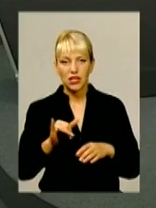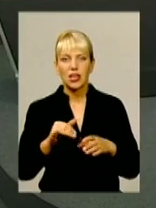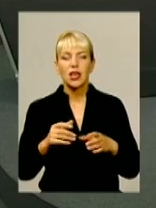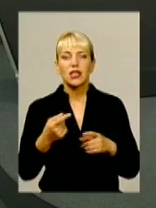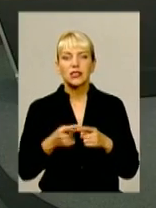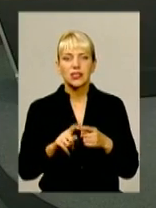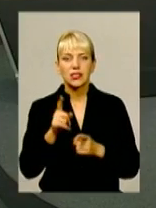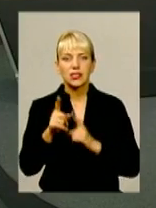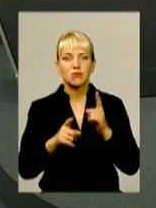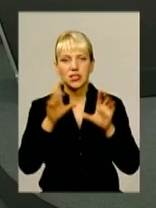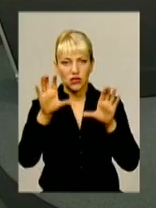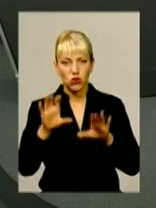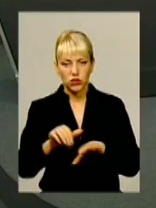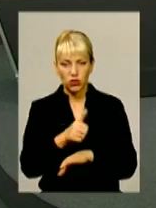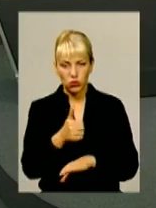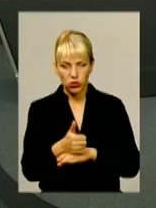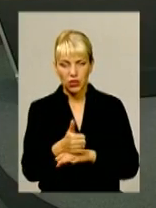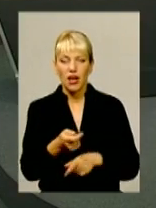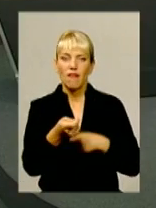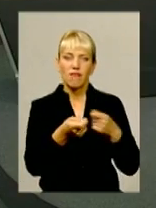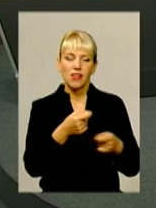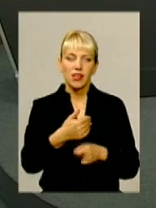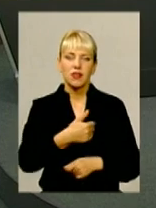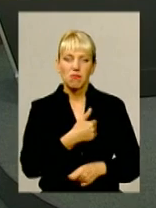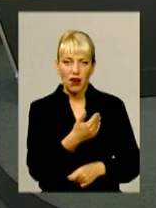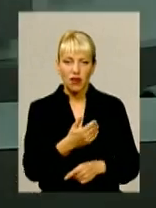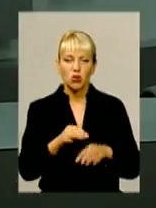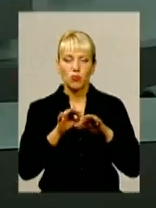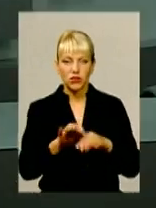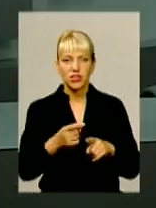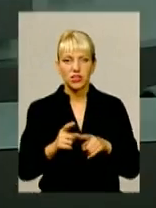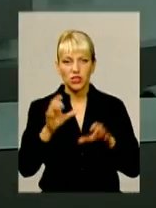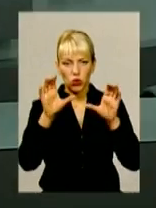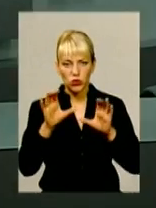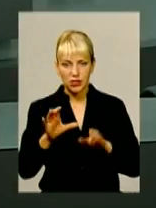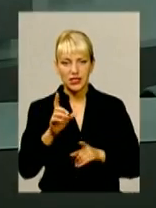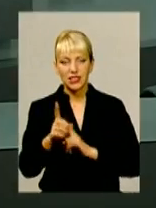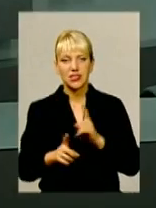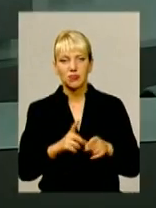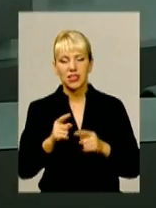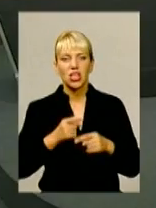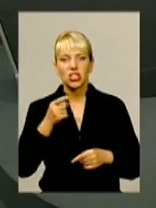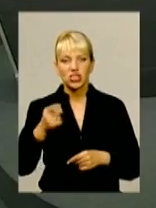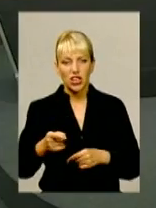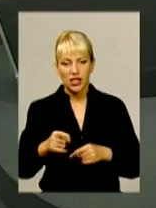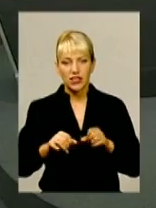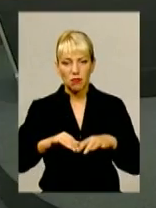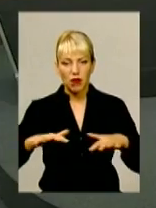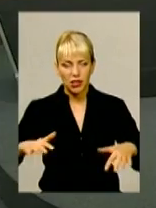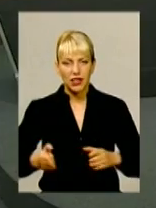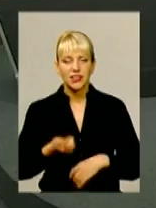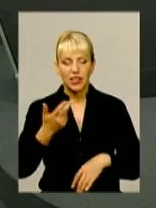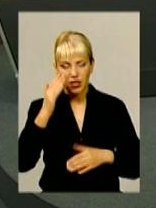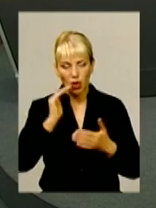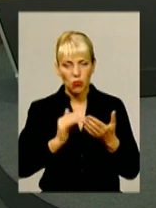Влада прагнула одного і прагнула провести ці конституційні зміни через парламент. Кілька політичних сил, влада